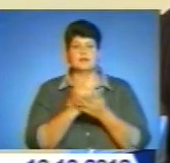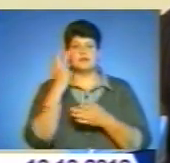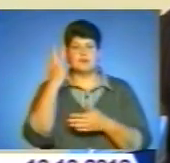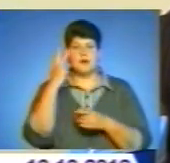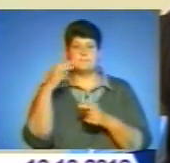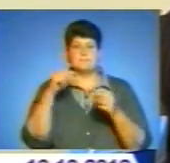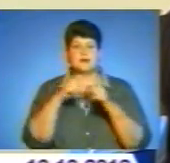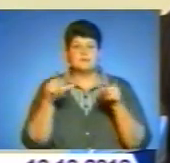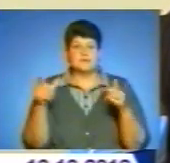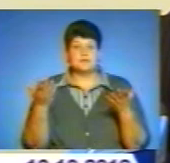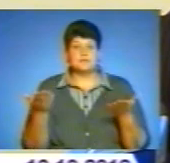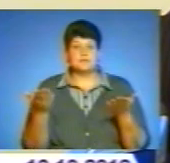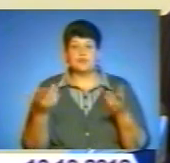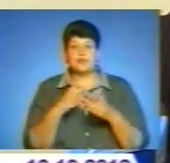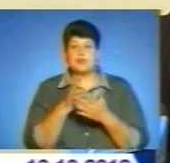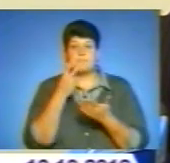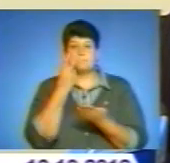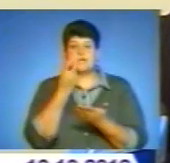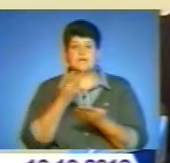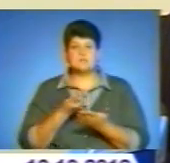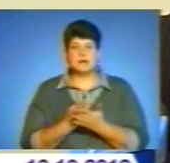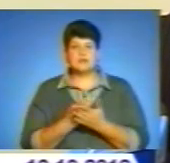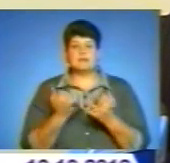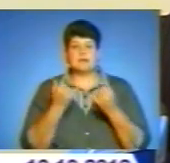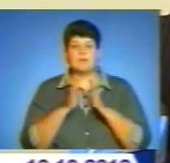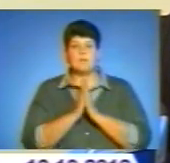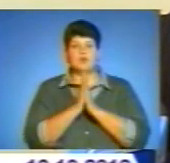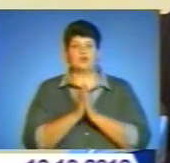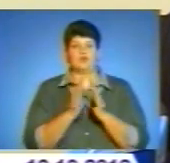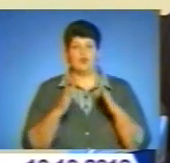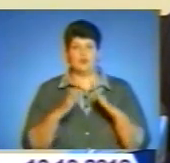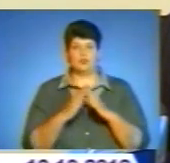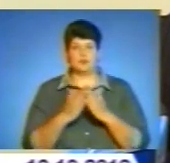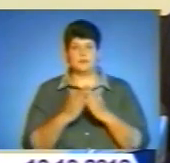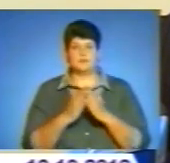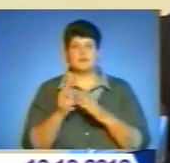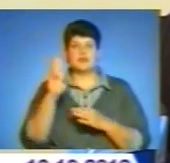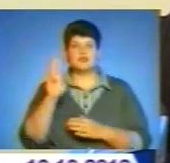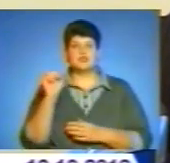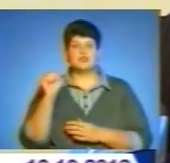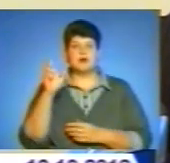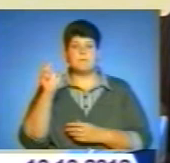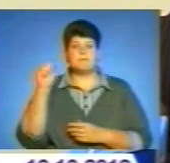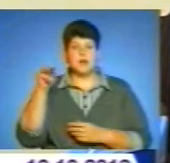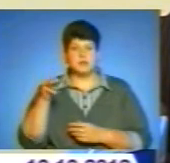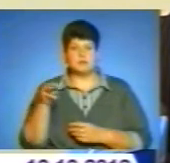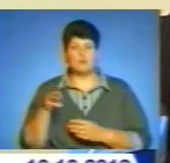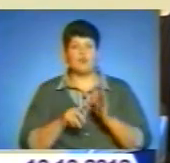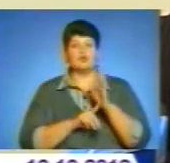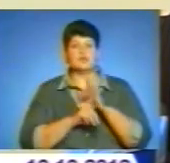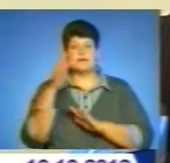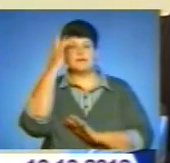міста Тернополя. На другому поверсі, яке зачиняється в 6-й годині, там є два магазини. Воно